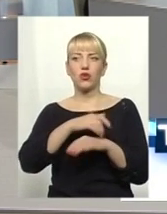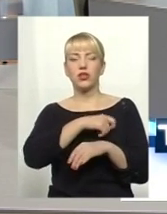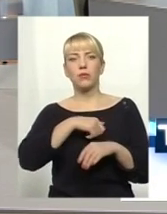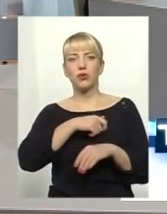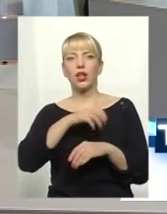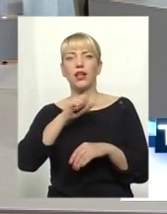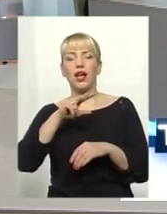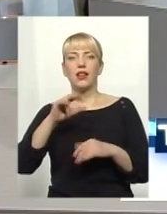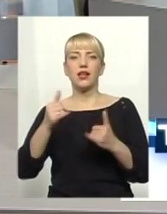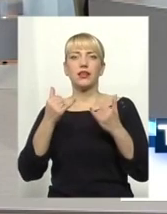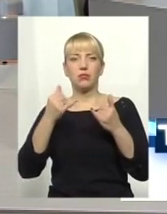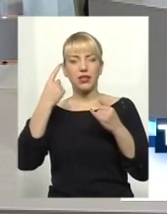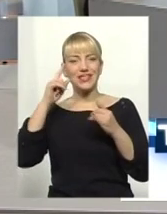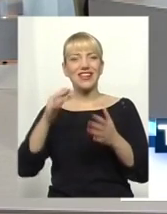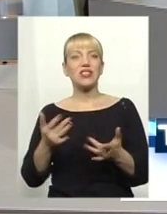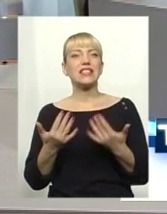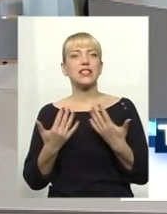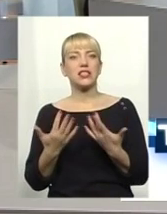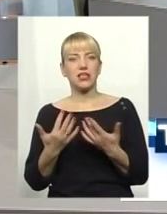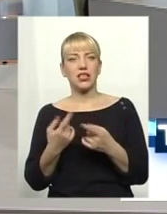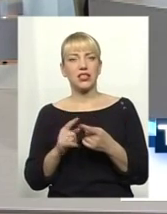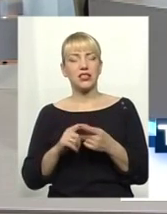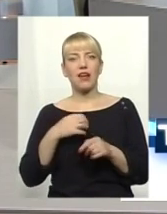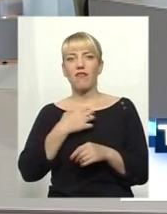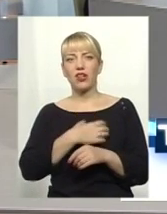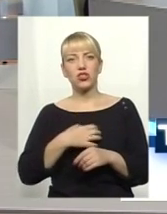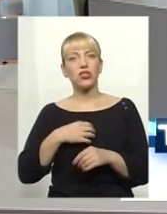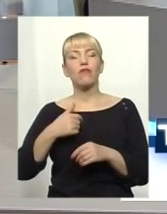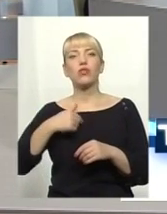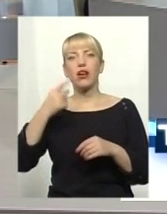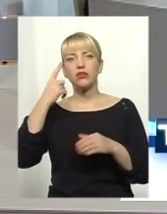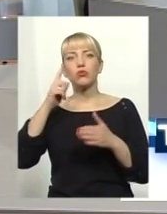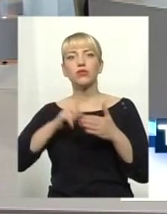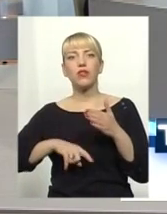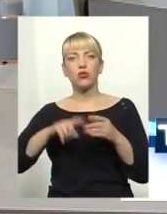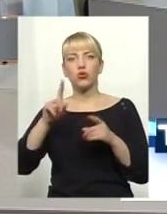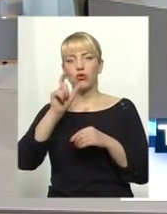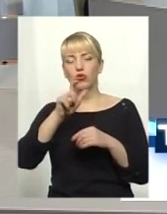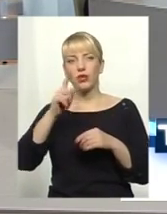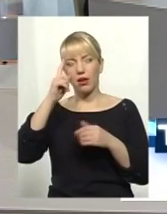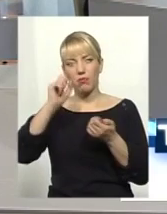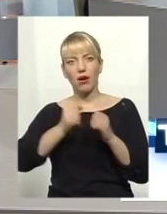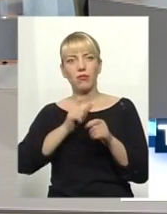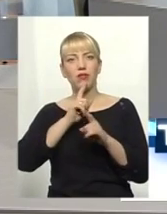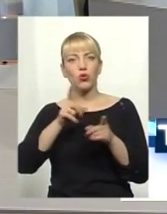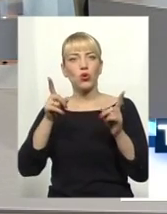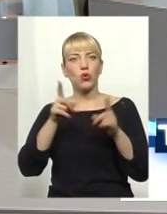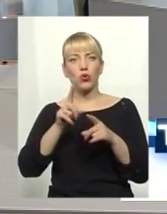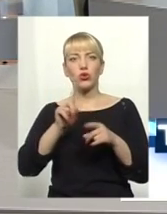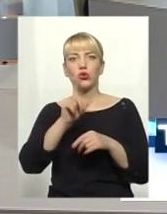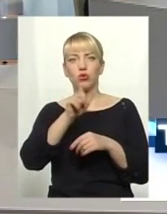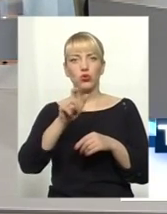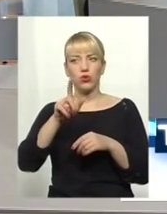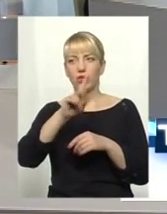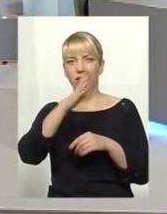але вони тепер знають скільки, і це дуже важливо. Я сподіваюся, що пам'ять людей не буде надто короткою, і вони це забудуть.